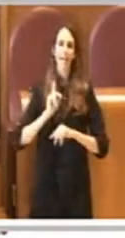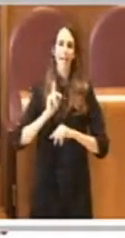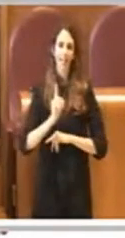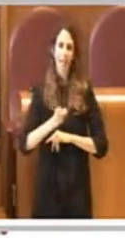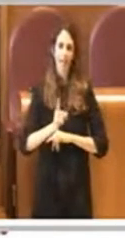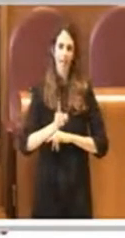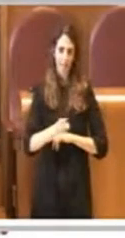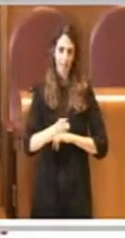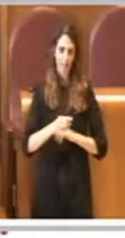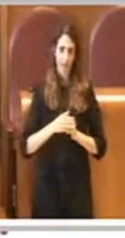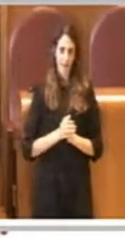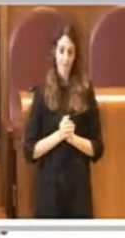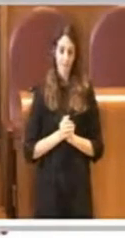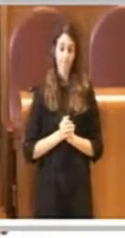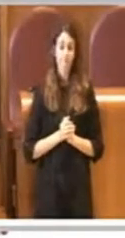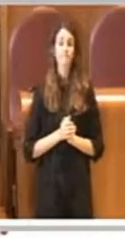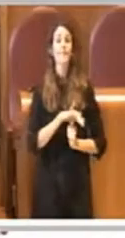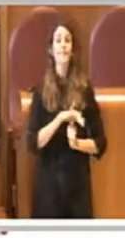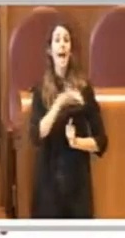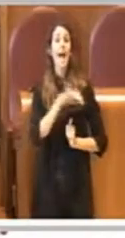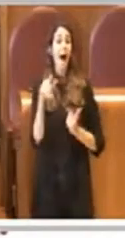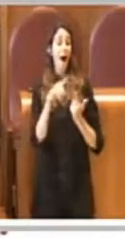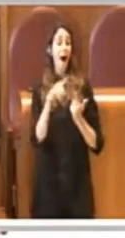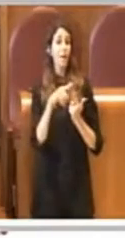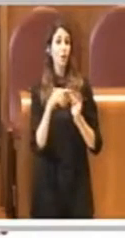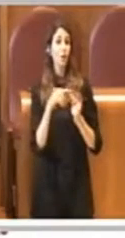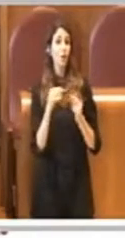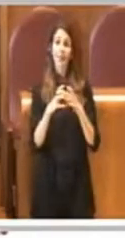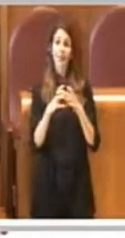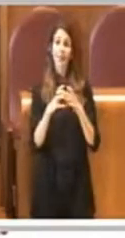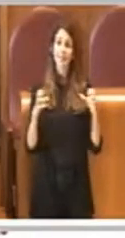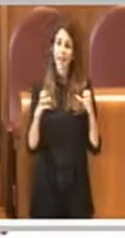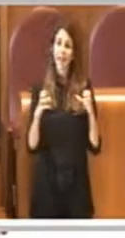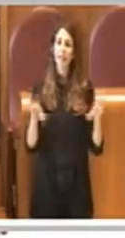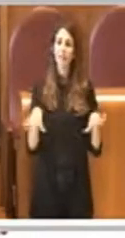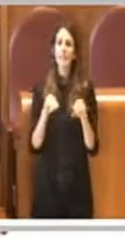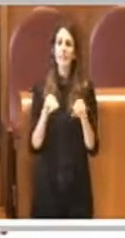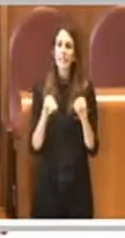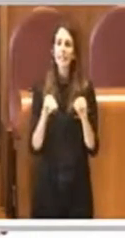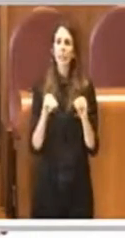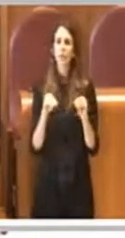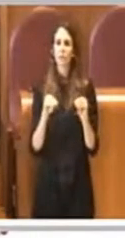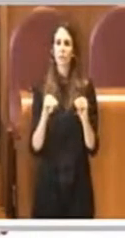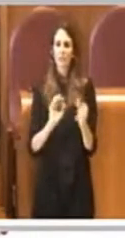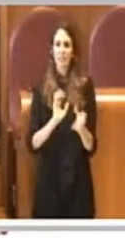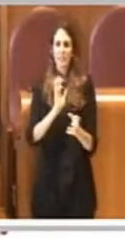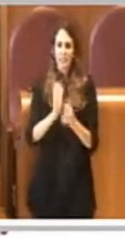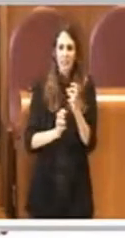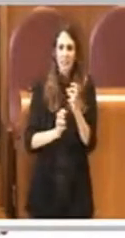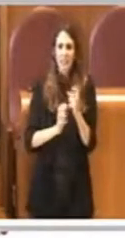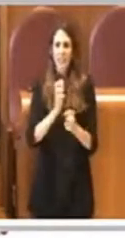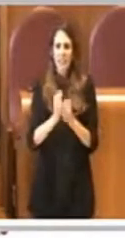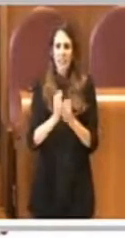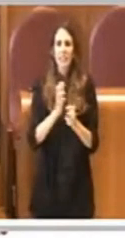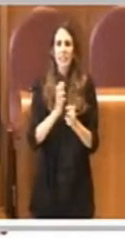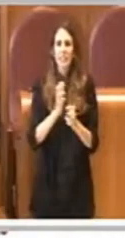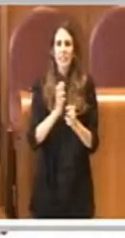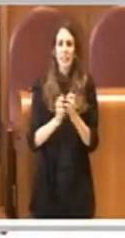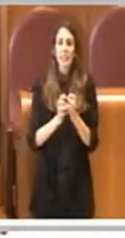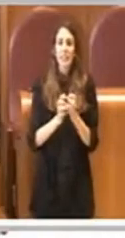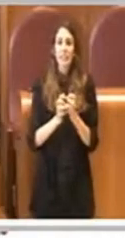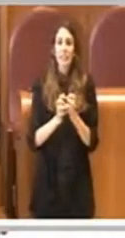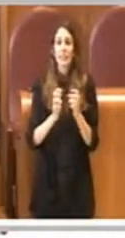nel momento in cui l'azienda ovviamente ha iniziato a camminare su un percorso virtuoso